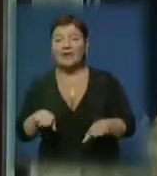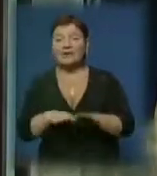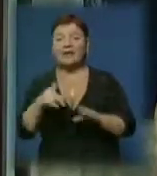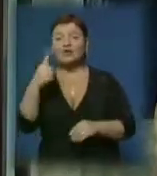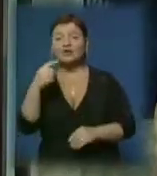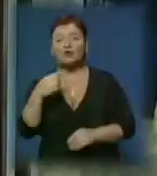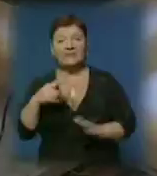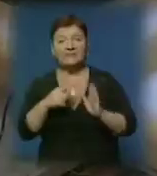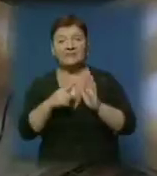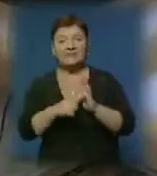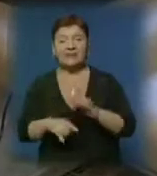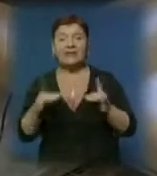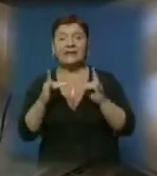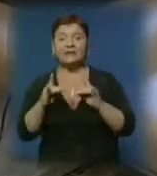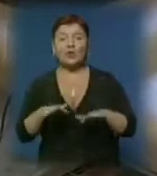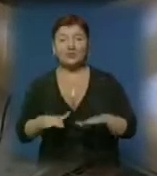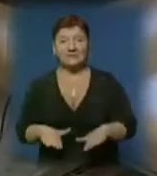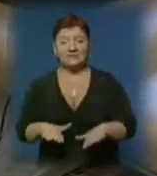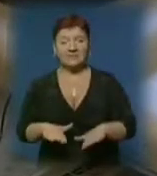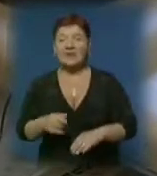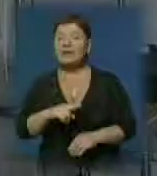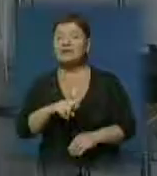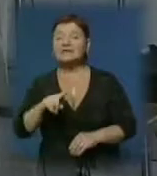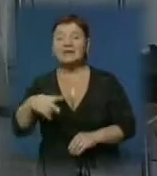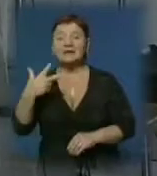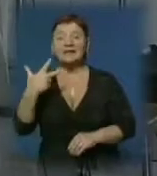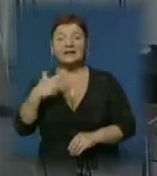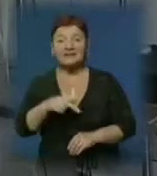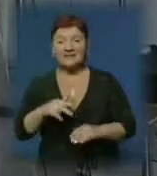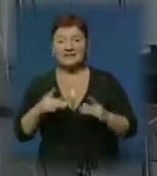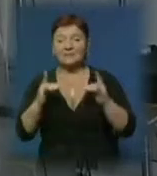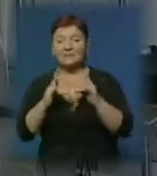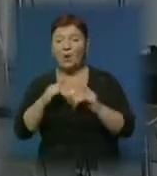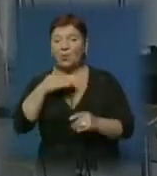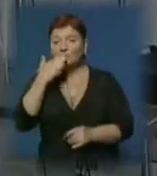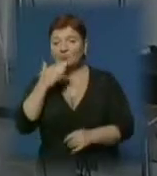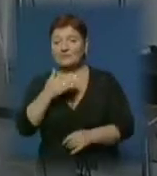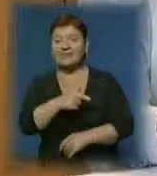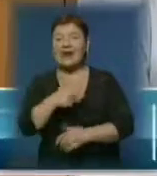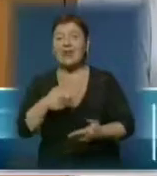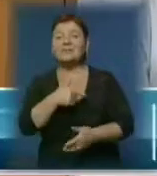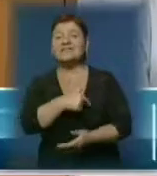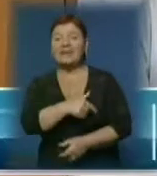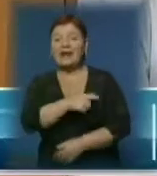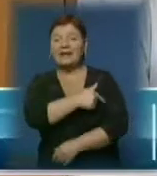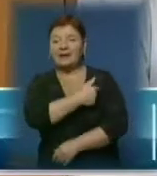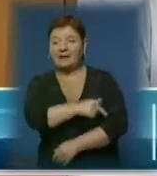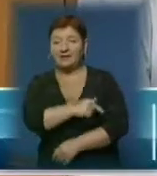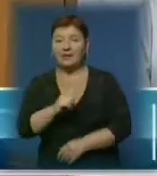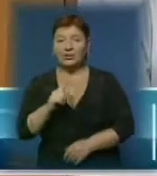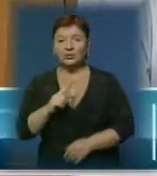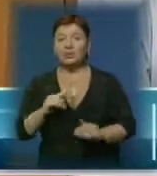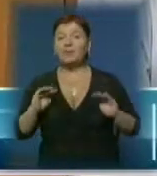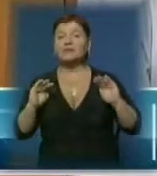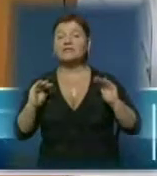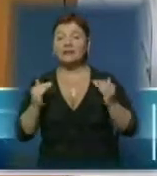170 стаціонарних ліжкомісць. Із них 30 ліжок позбудеться Ужгородська міська лікарня. Щоб скоротити ці 30 ліжок,